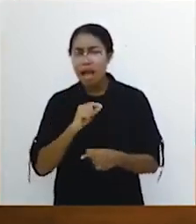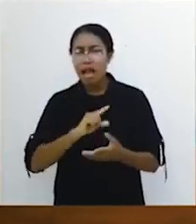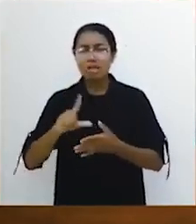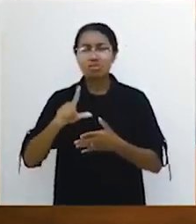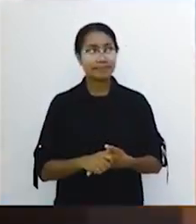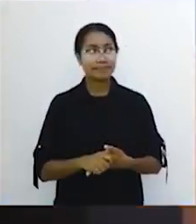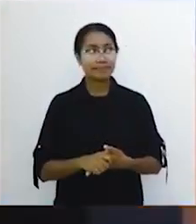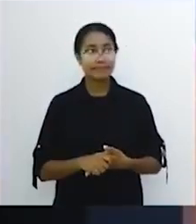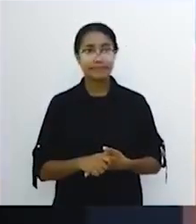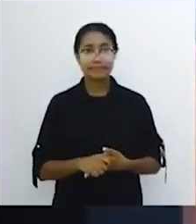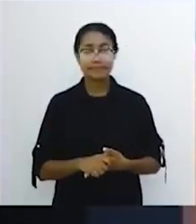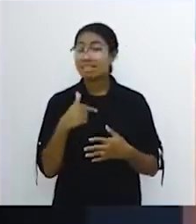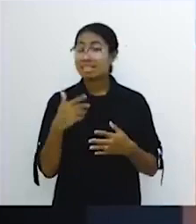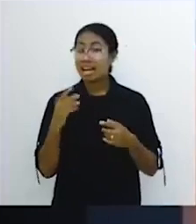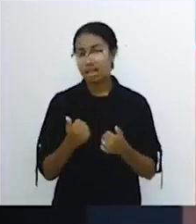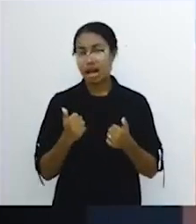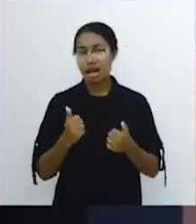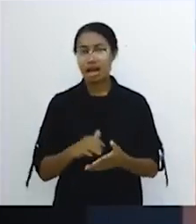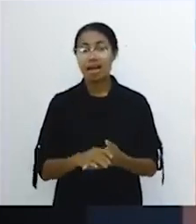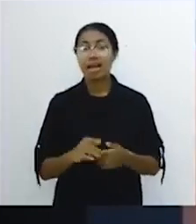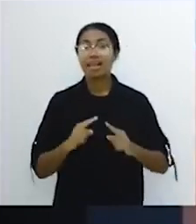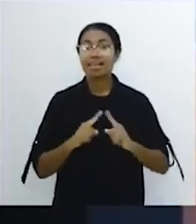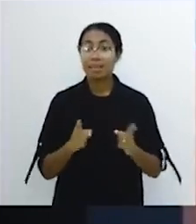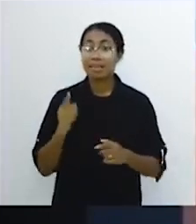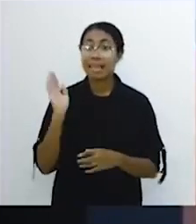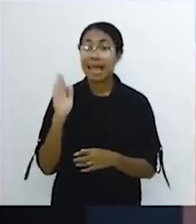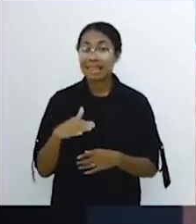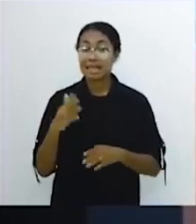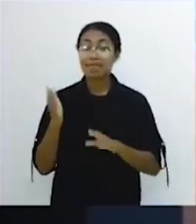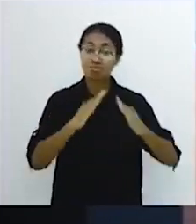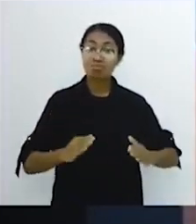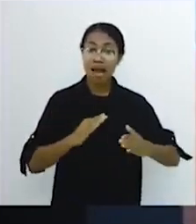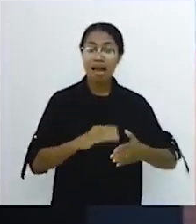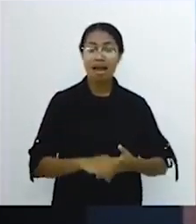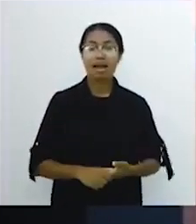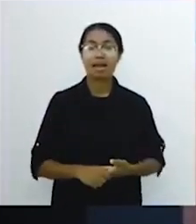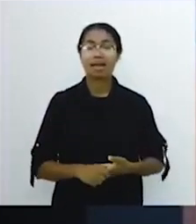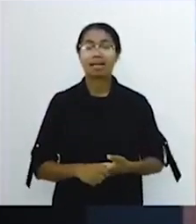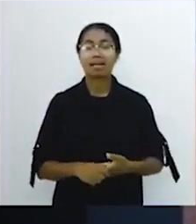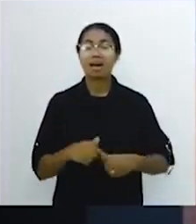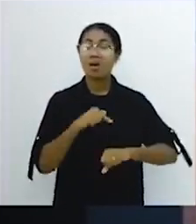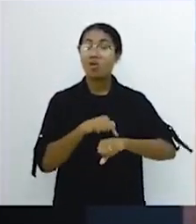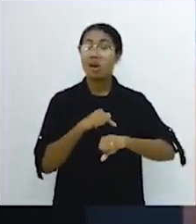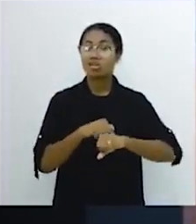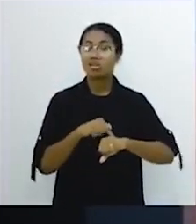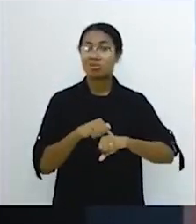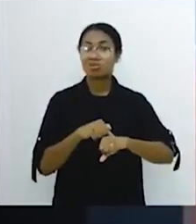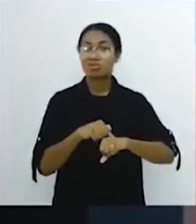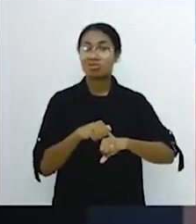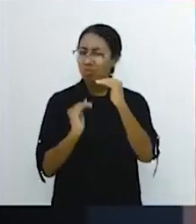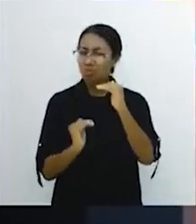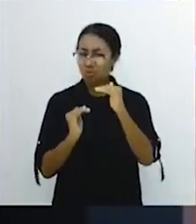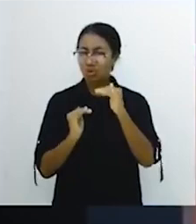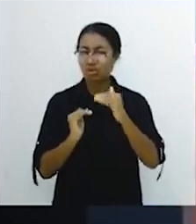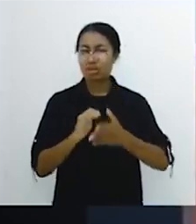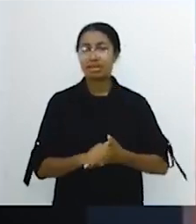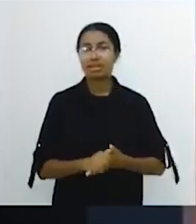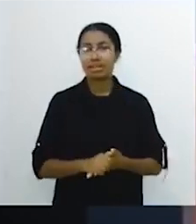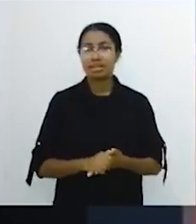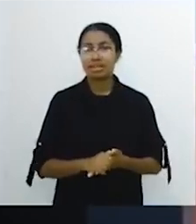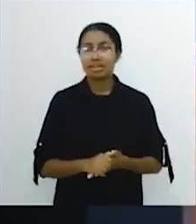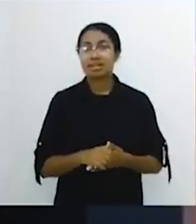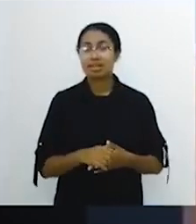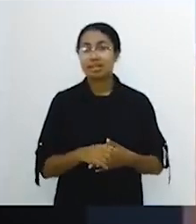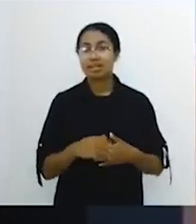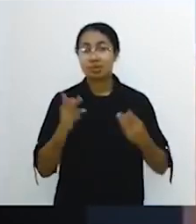Haleluya. Saya sembuh. Secara psikologis bisa langsung. Tapi nanti pulang di rumah. Waktu suasana transnya turun. Dan dia berada